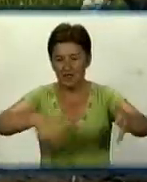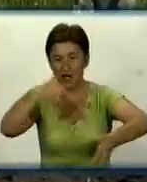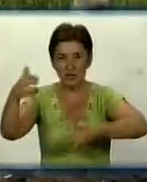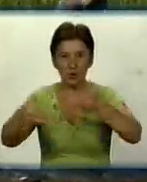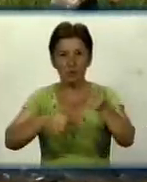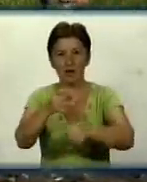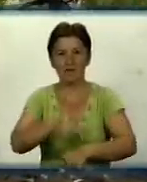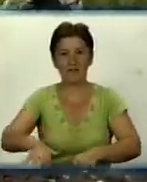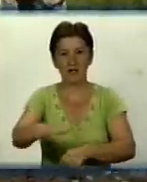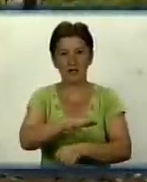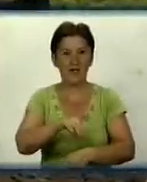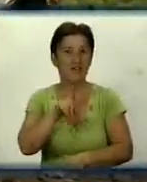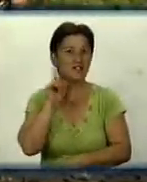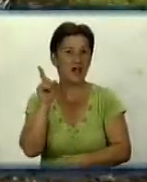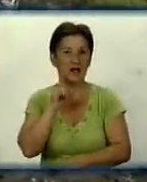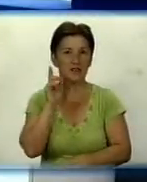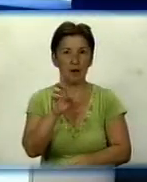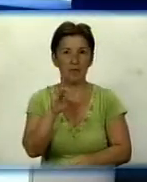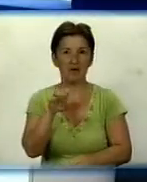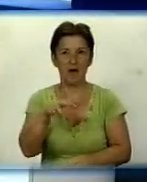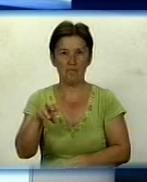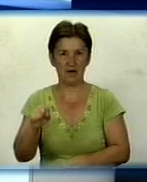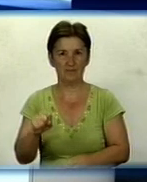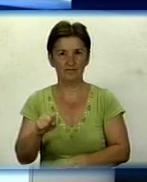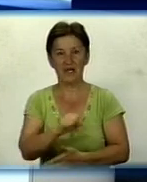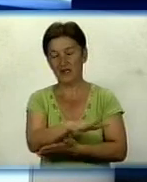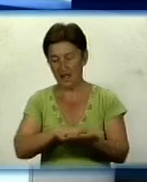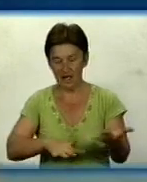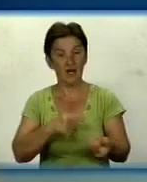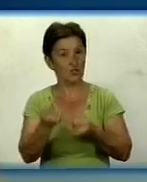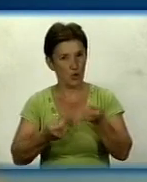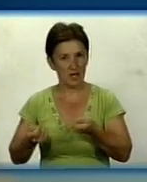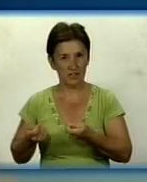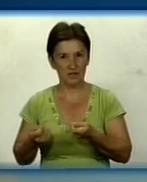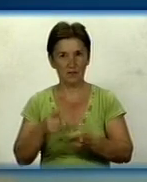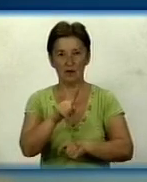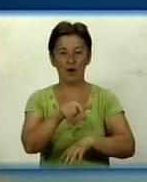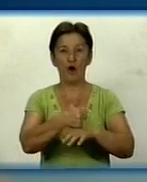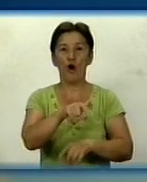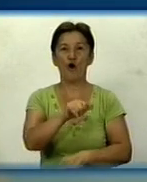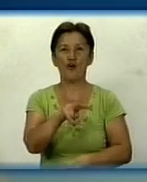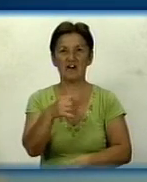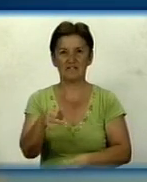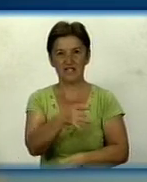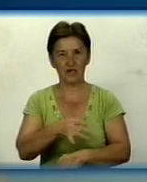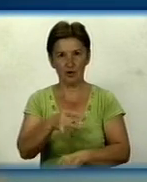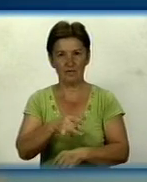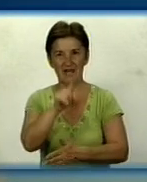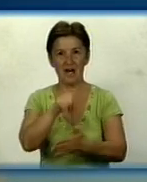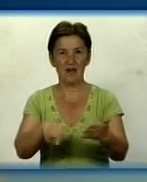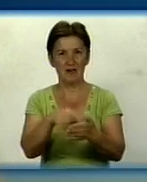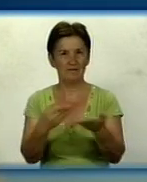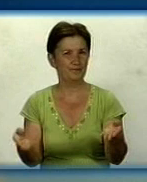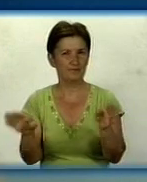районі Зеленої Брами. Далі про все докладно. У Голуванівському районі правоохоронці ліквідували